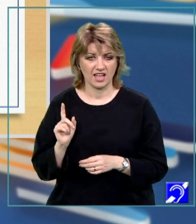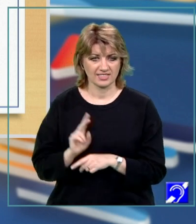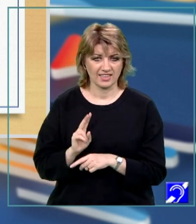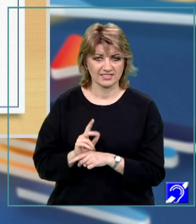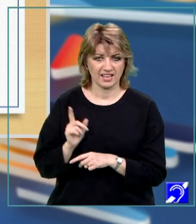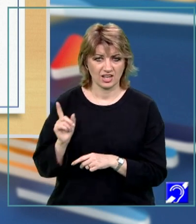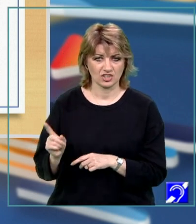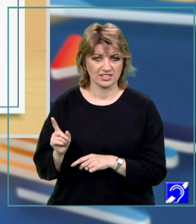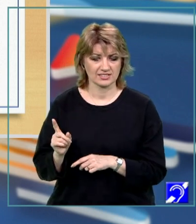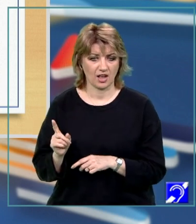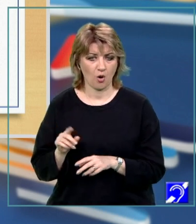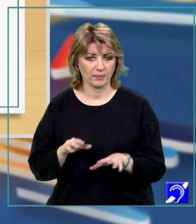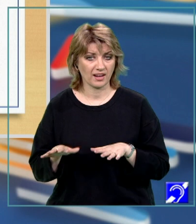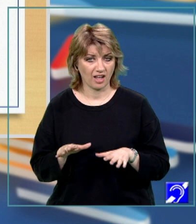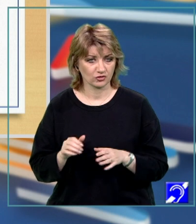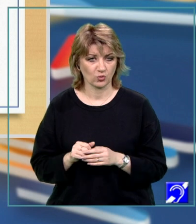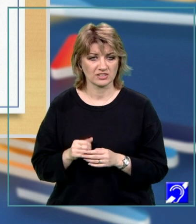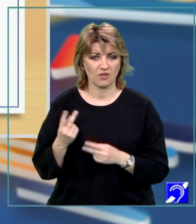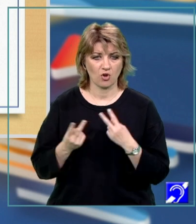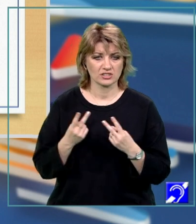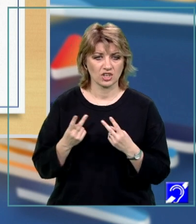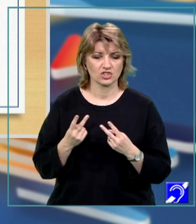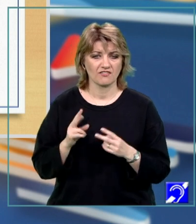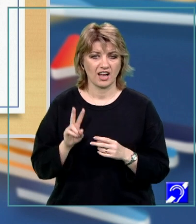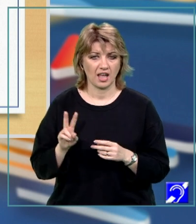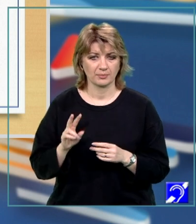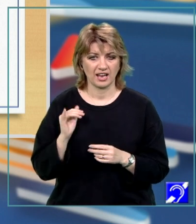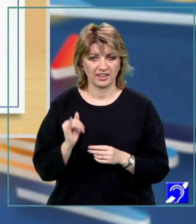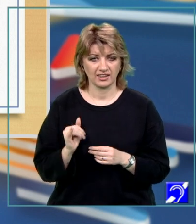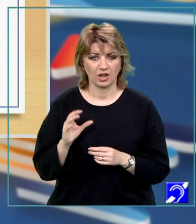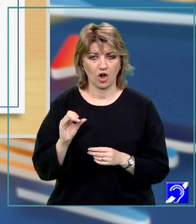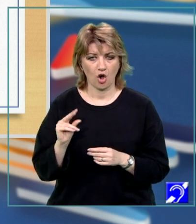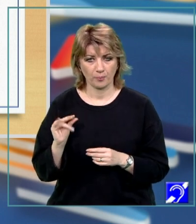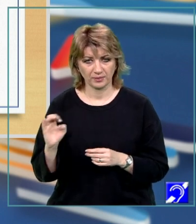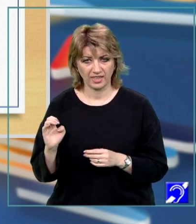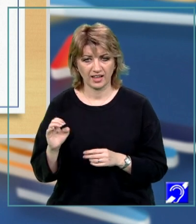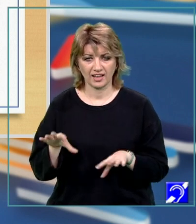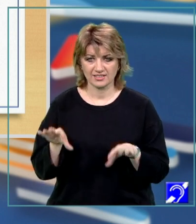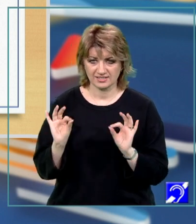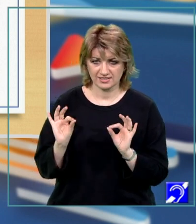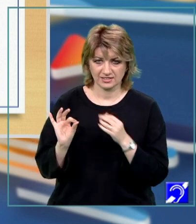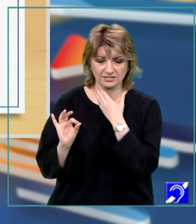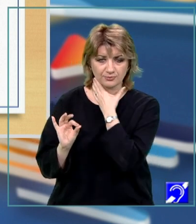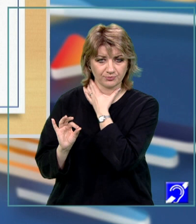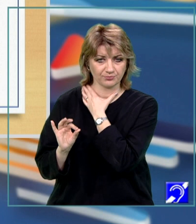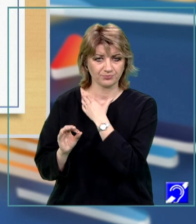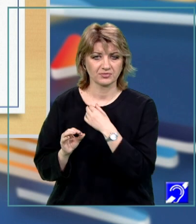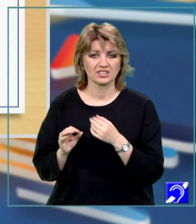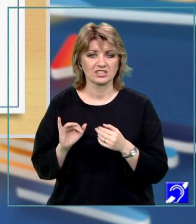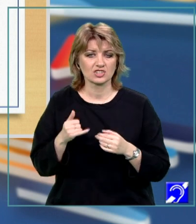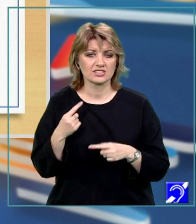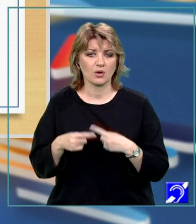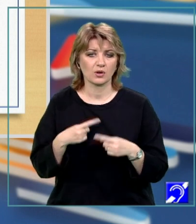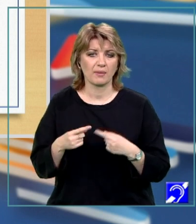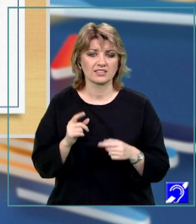de dereferențiere, se folosește variabila locală I, variabila copie, variabila găsit și de asemenea se urmează